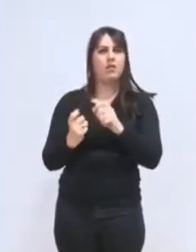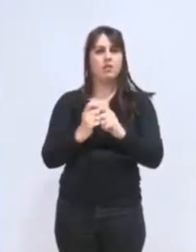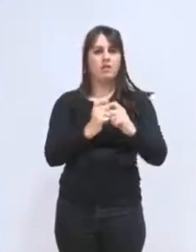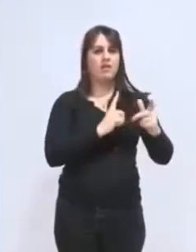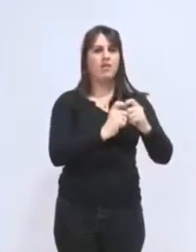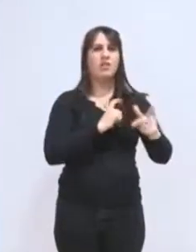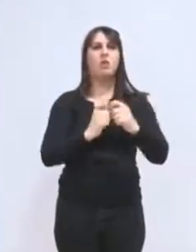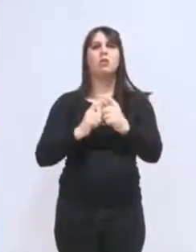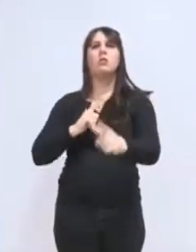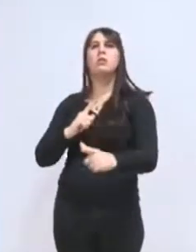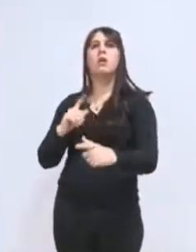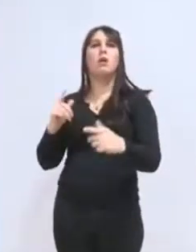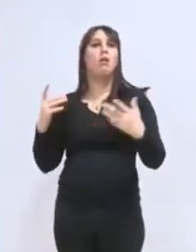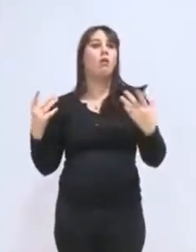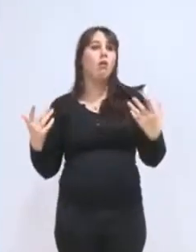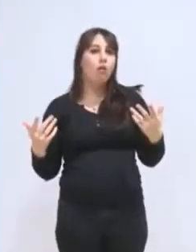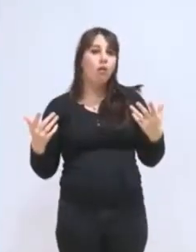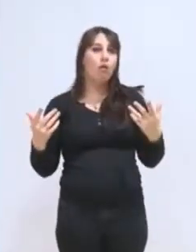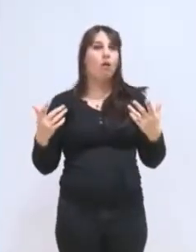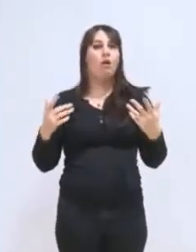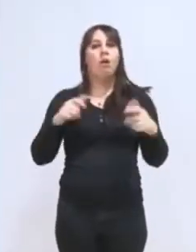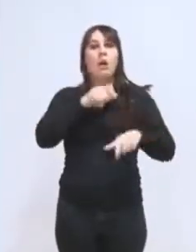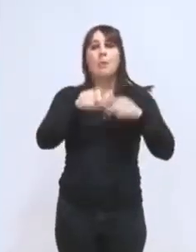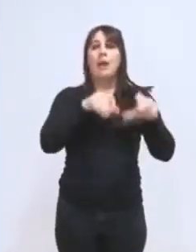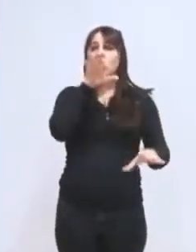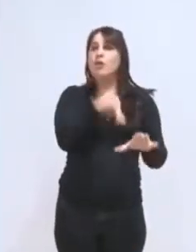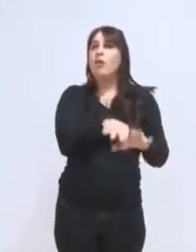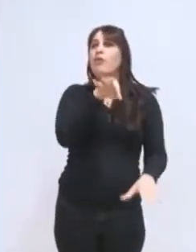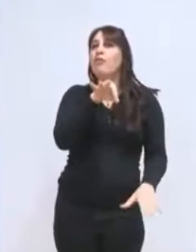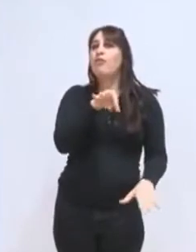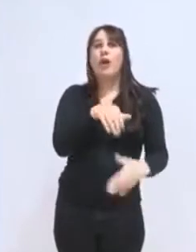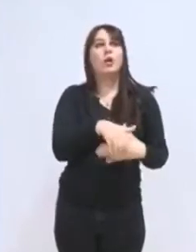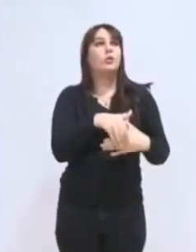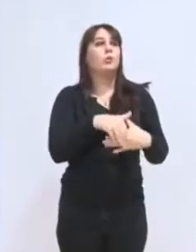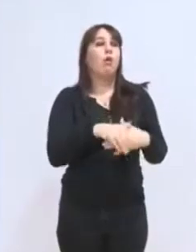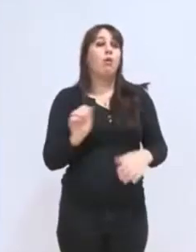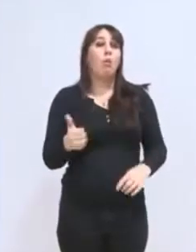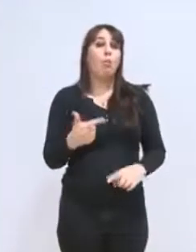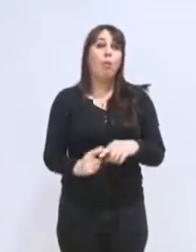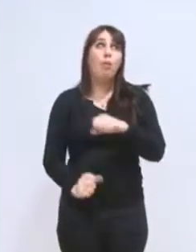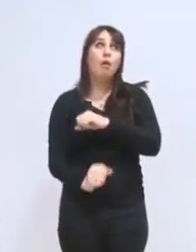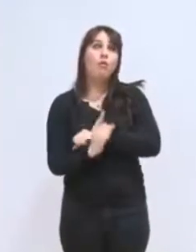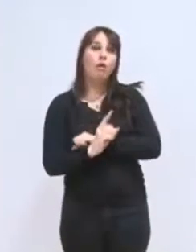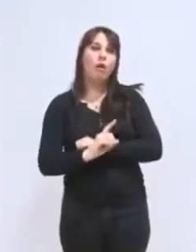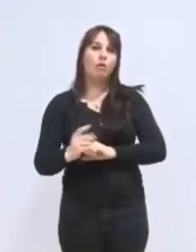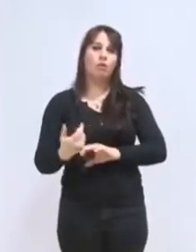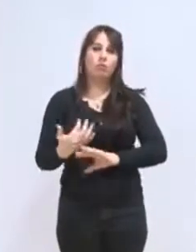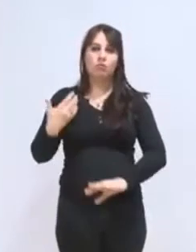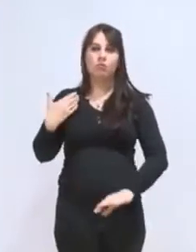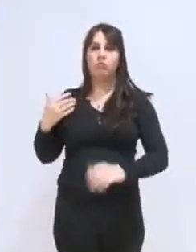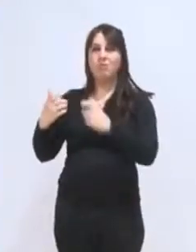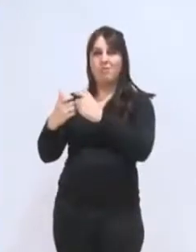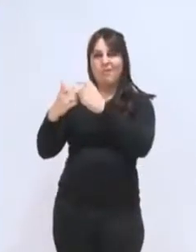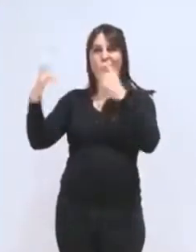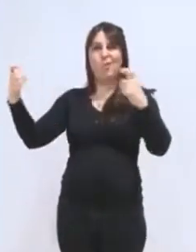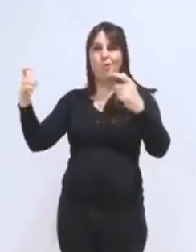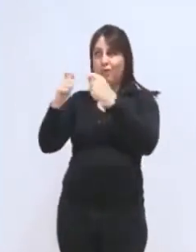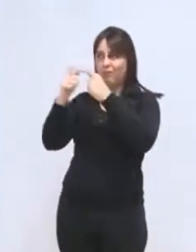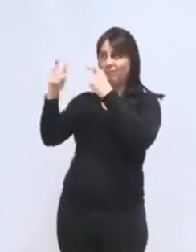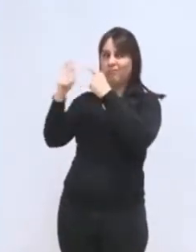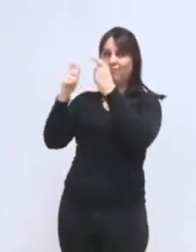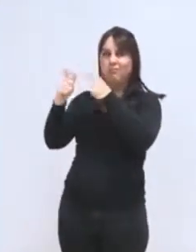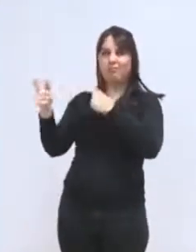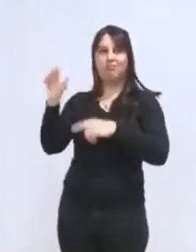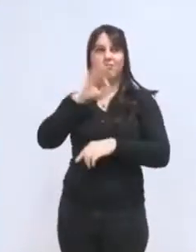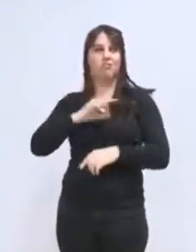sur le fait que certains vont voter, ce ne sera pas la première fois, des dividendes à des groupes, alors qu'ils savent